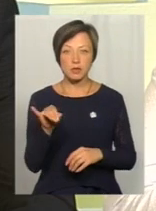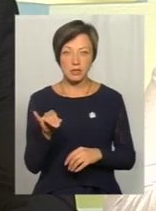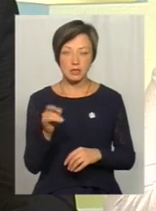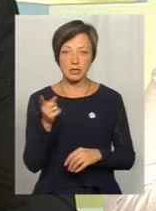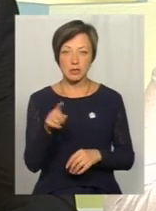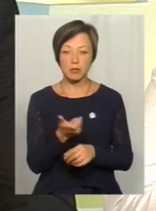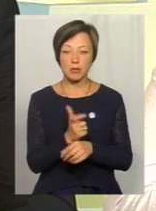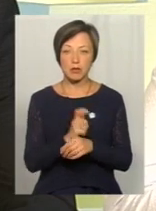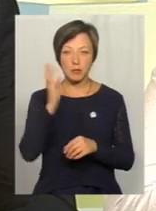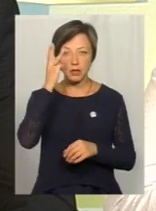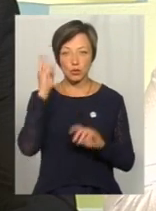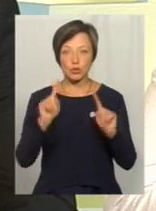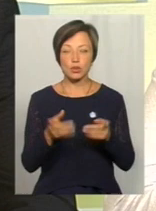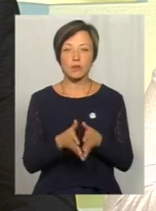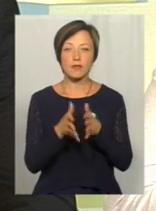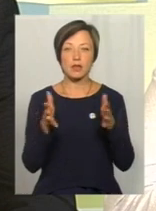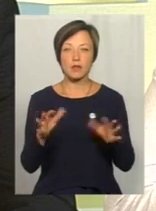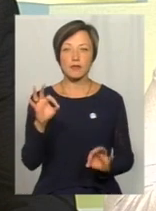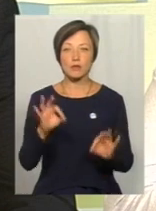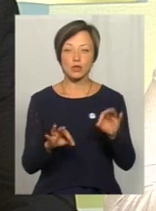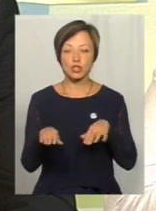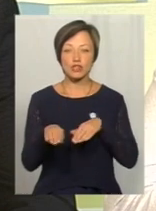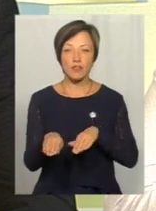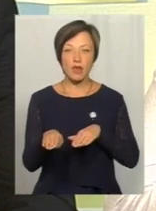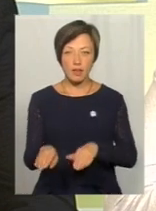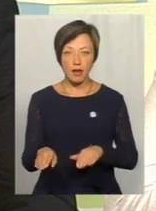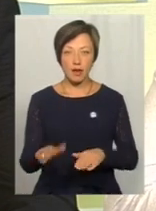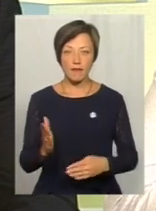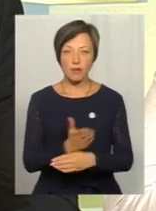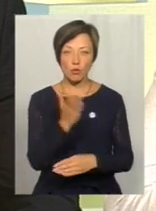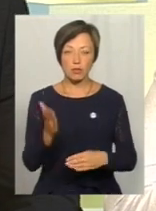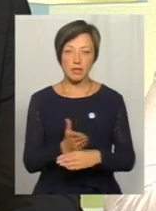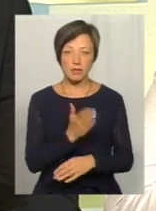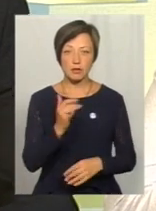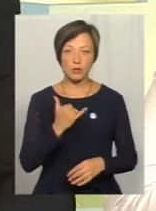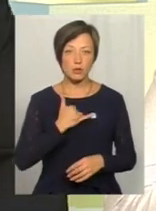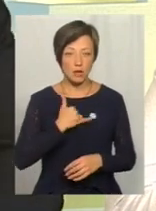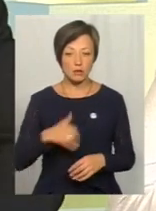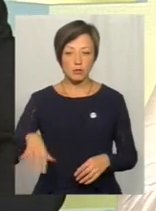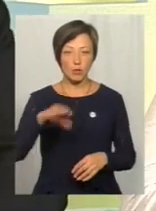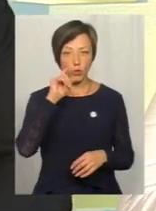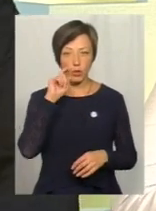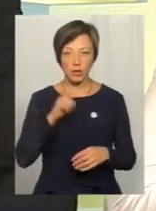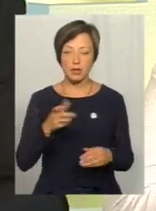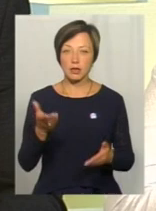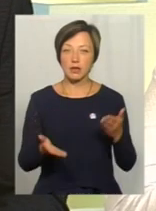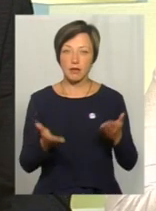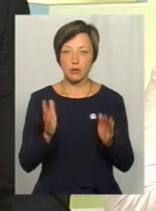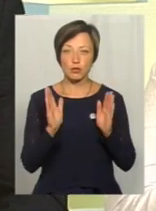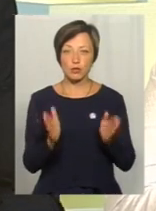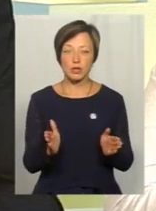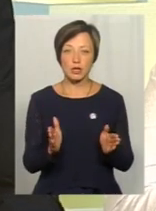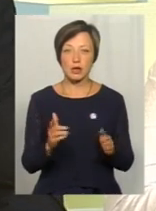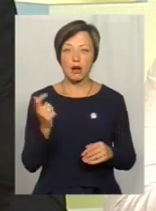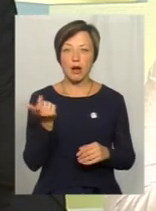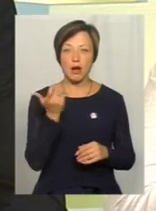в Хмельницькому дуже великий відсоток швейних виробництв. І в нас по Україні, мабуть, що буде тільки